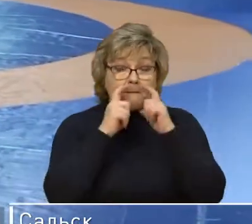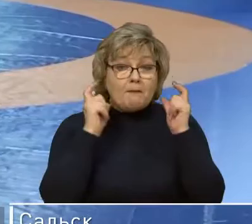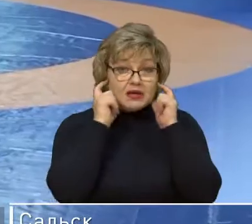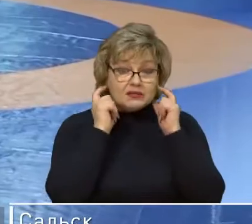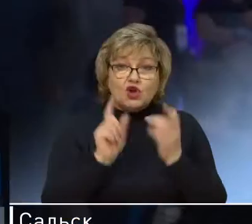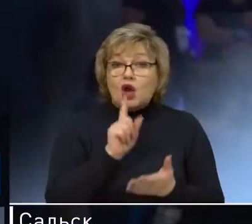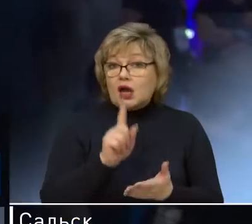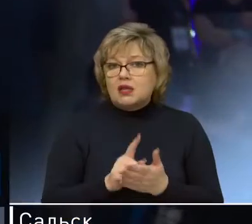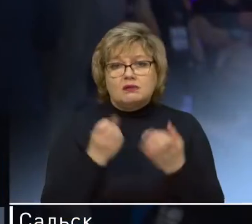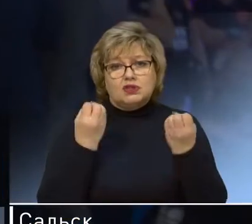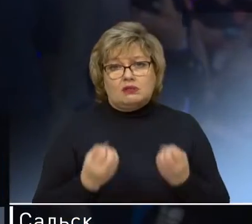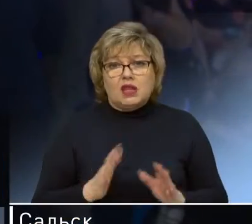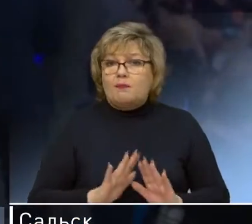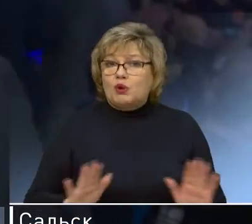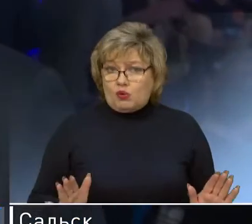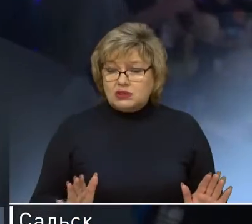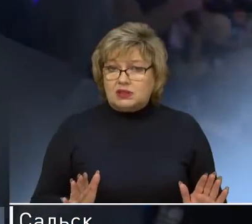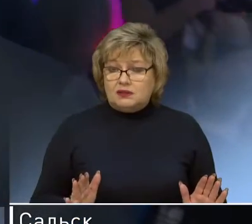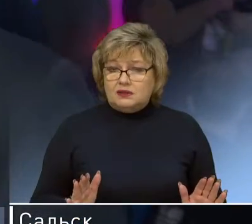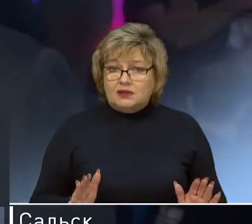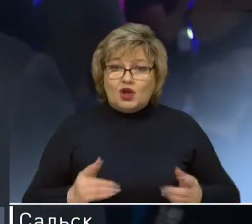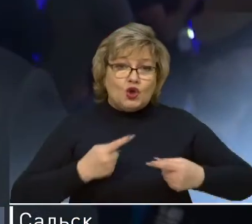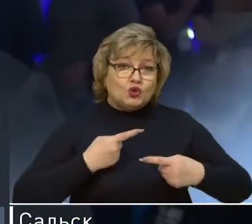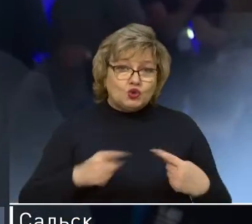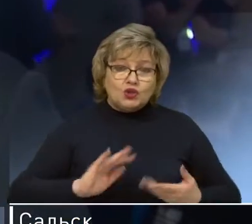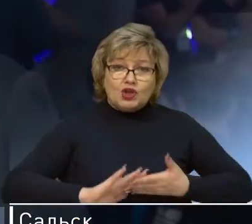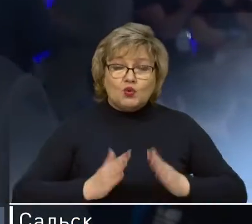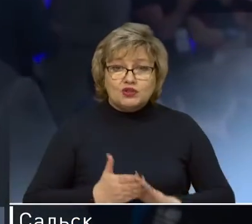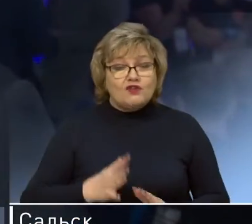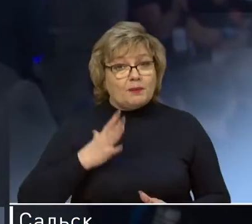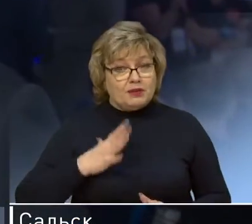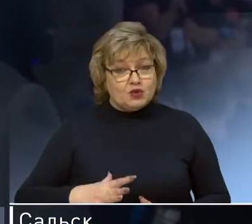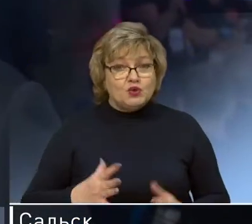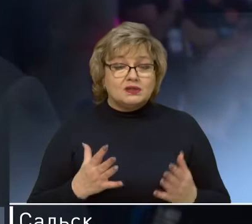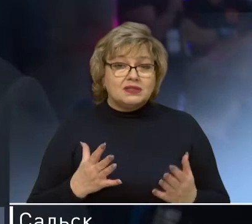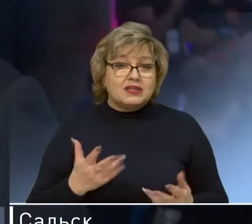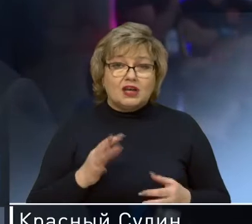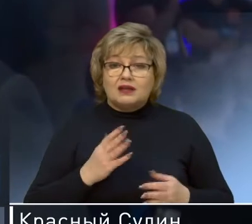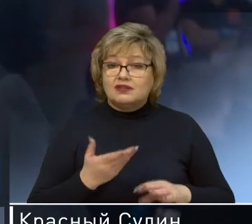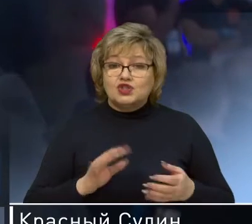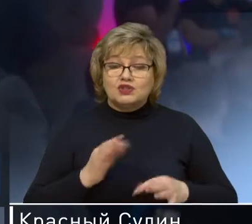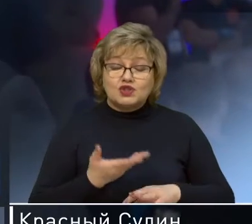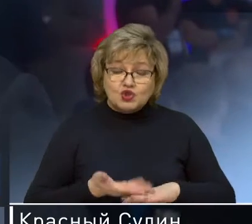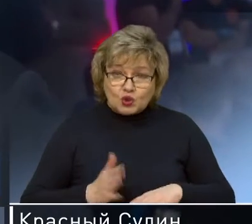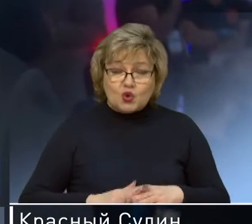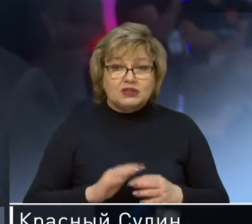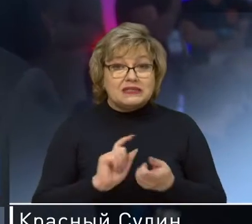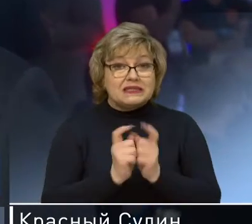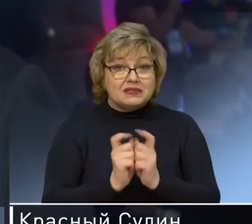Конечно, непросто. И в совсем других условиях приходится не просто состязаться, но и жить.